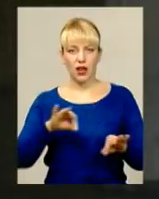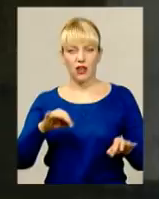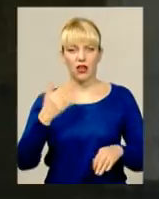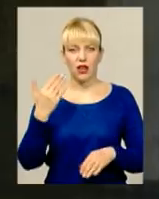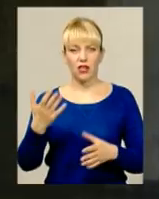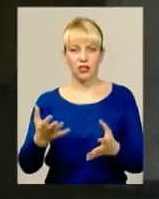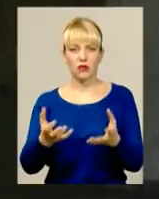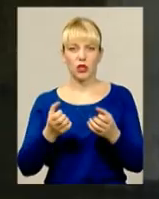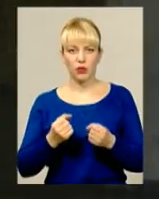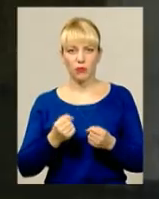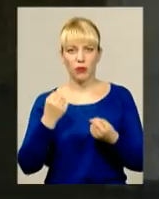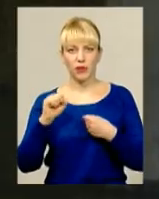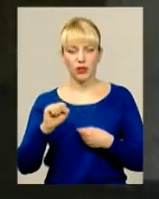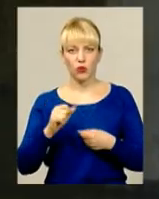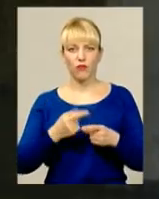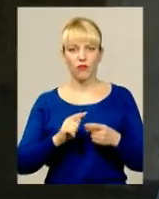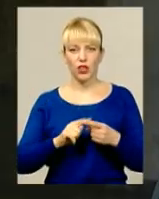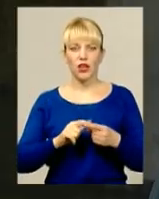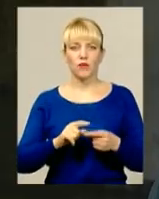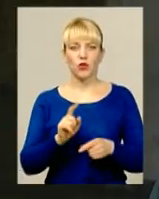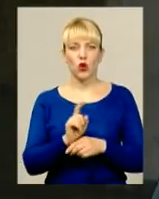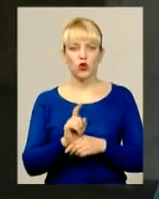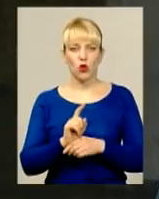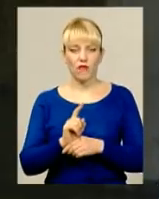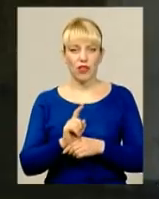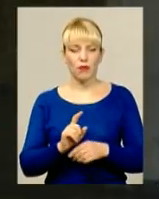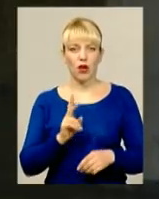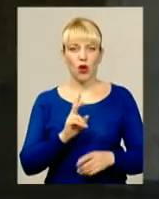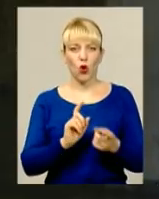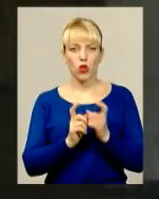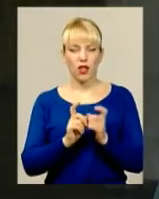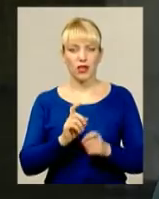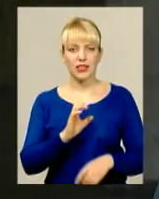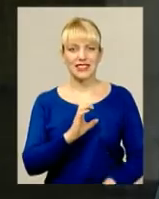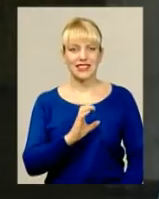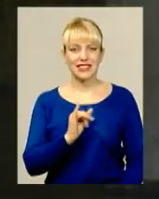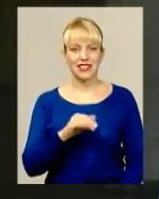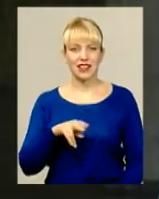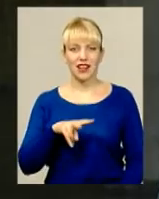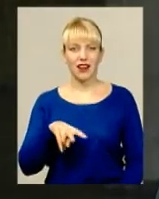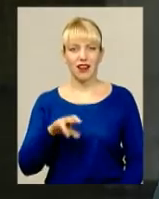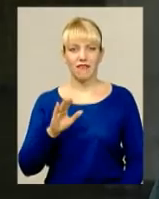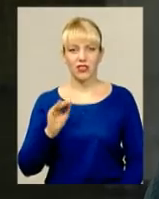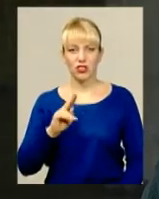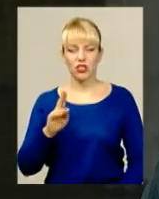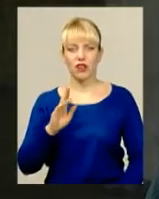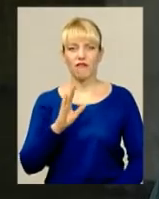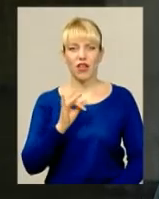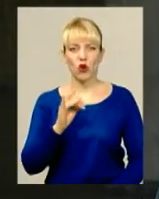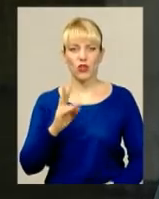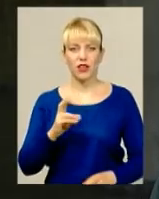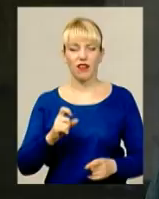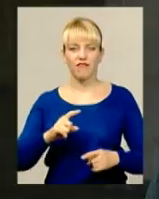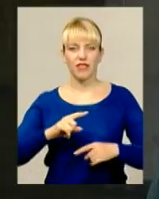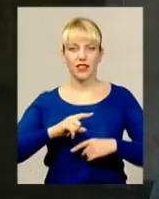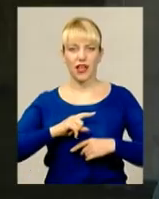одержали победу в основному в дозованому контакті. І вот, наприклад, Сідлевич Вероніка, она вже в фінальному поєдинку за перше-вторе